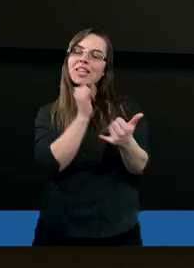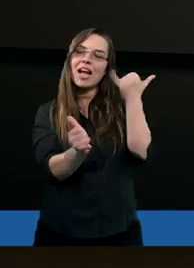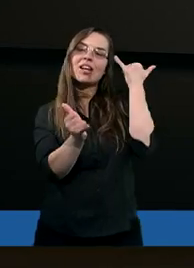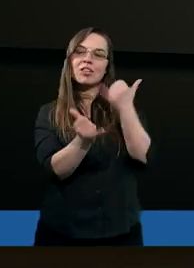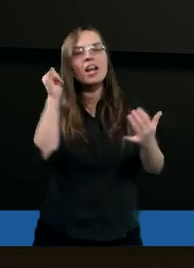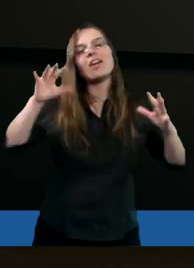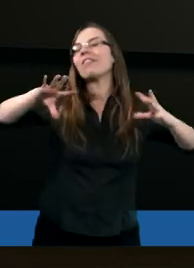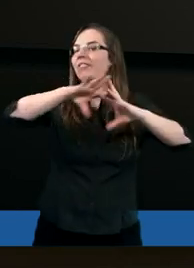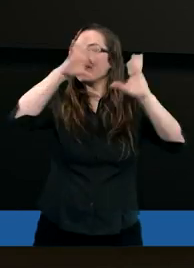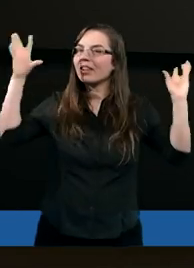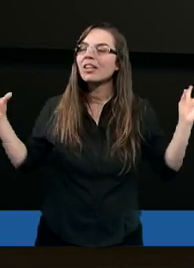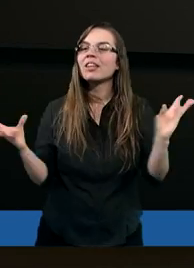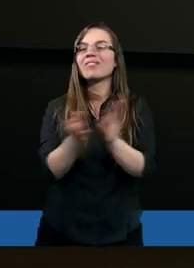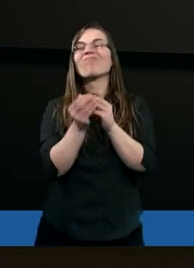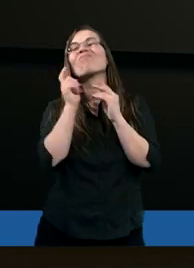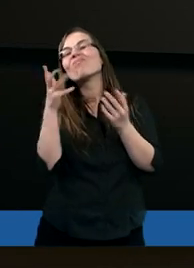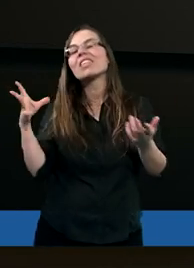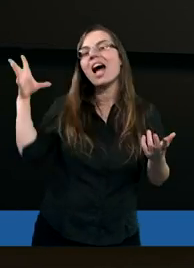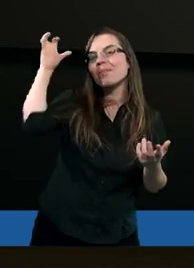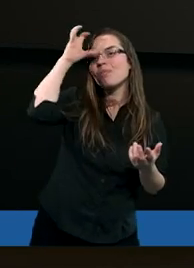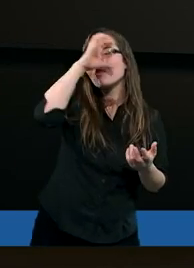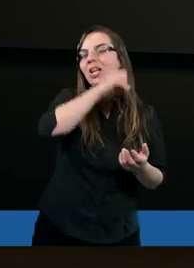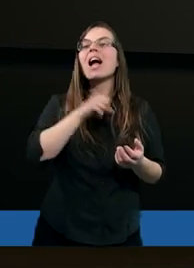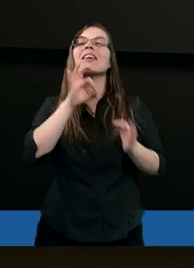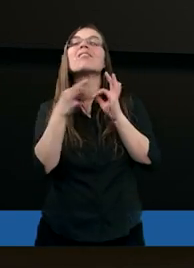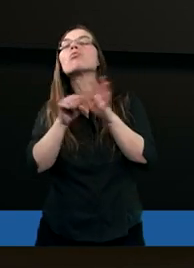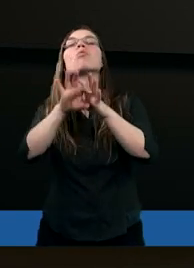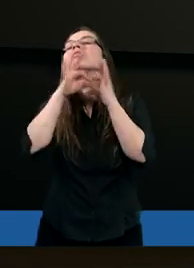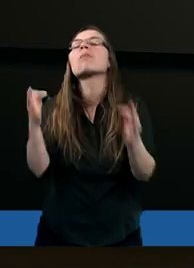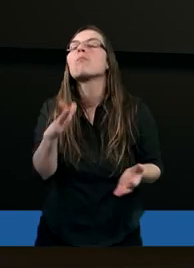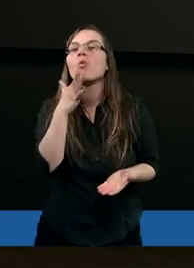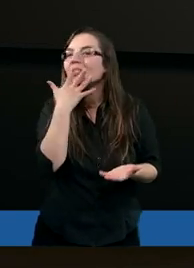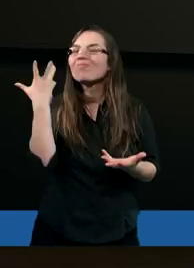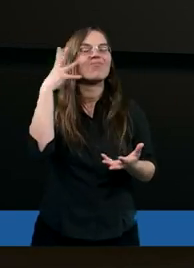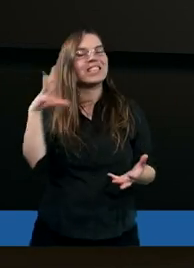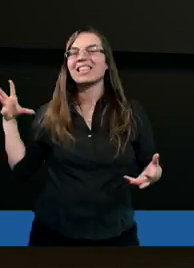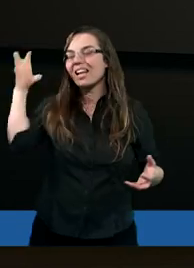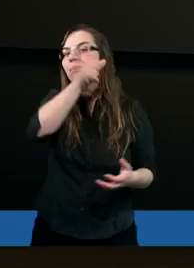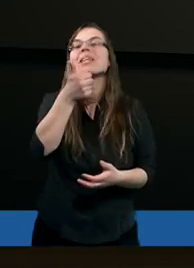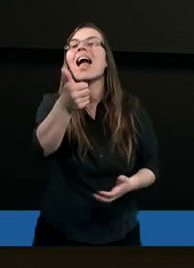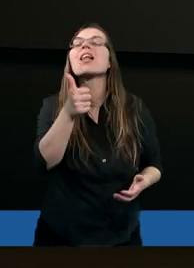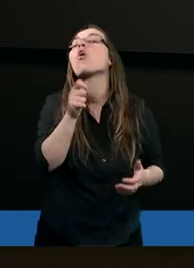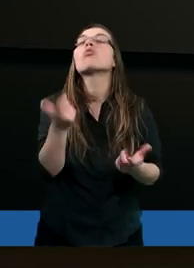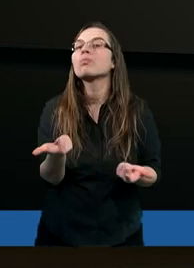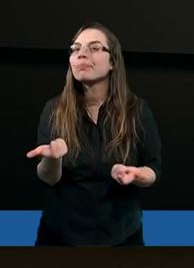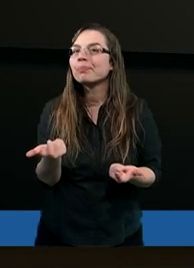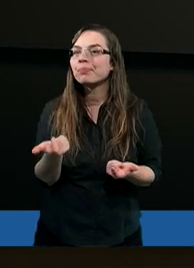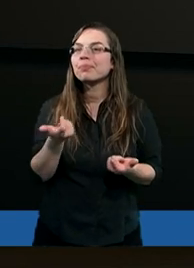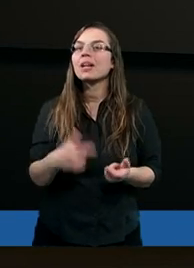Jeżeli wszystko zapomnieliśmy nawet, o czym mówiliśmy do tej pory, nie zapomnijmy jednego.